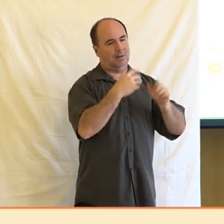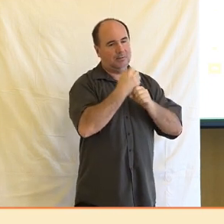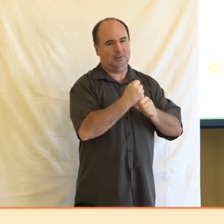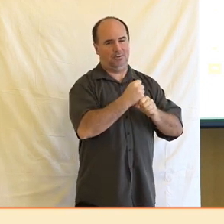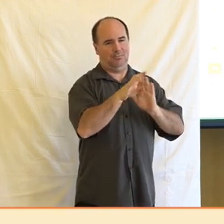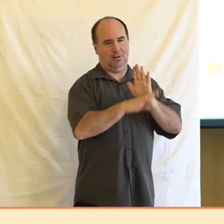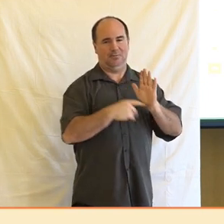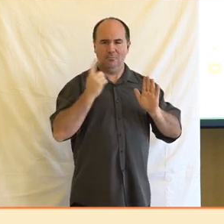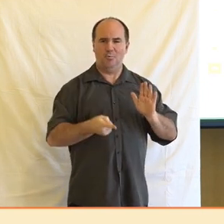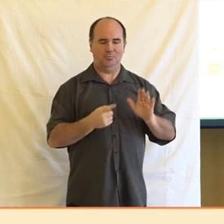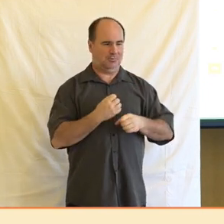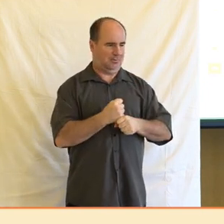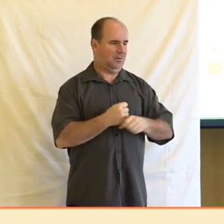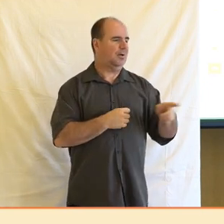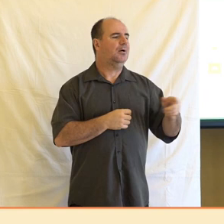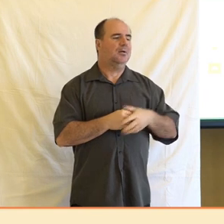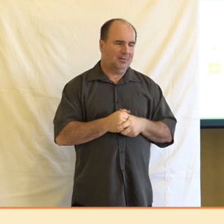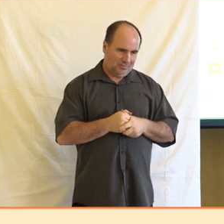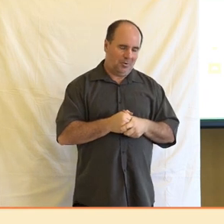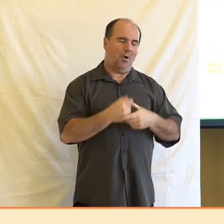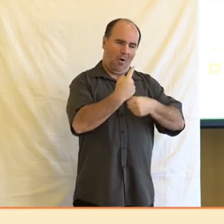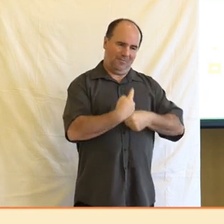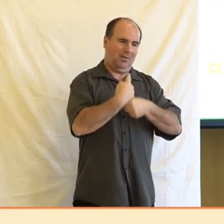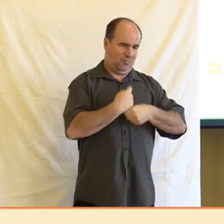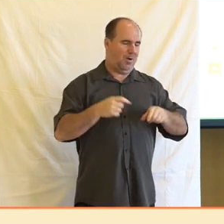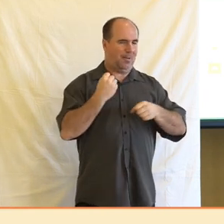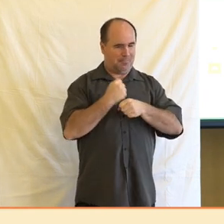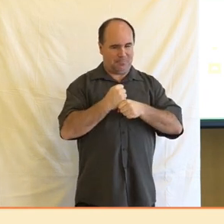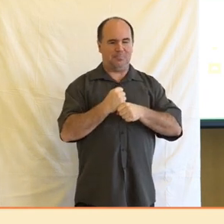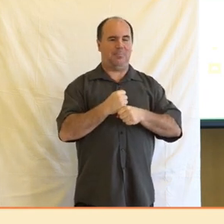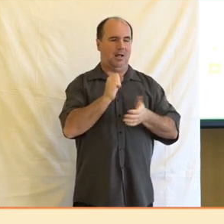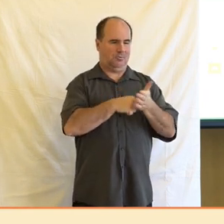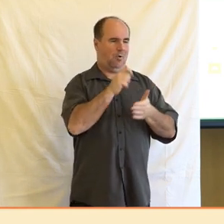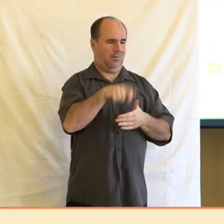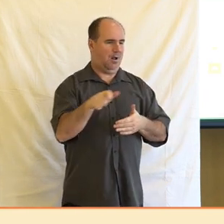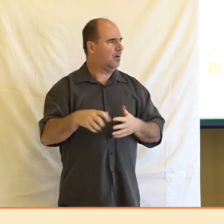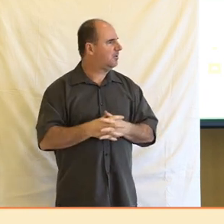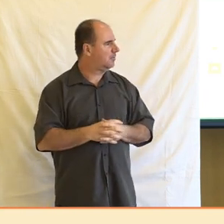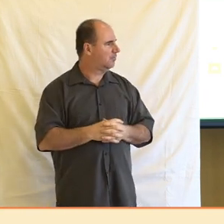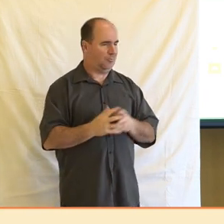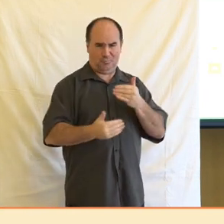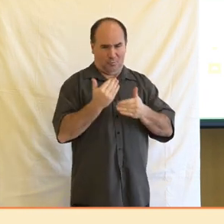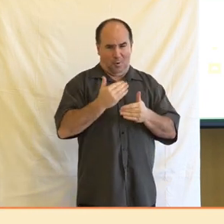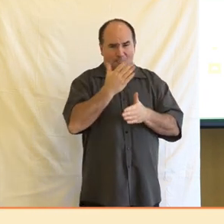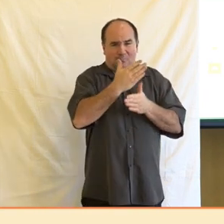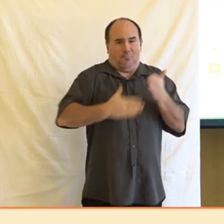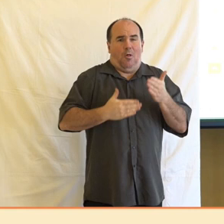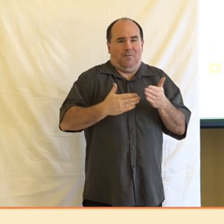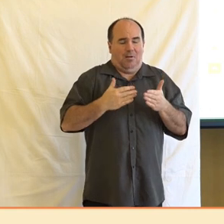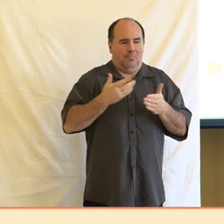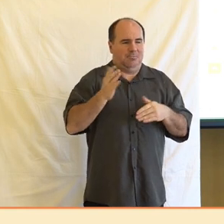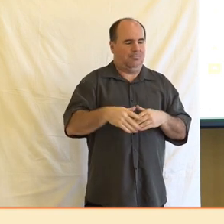mimořádně silně nebo velmi silně, v polovině případů. A vliv